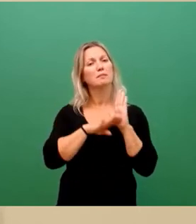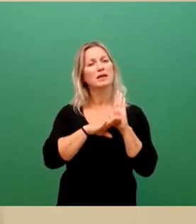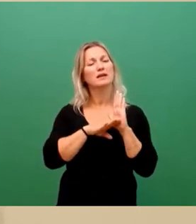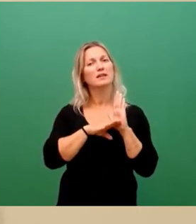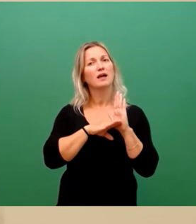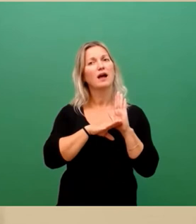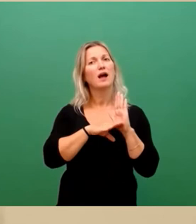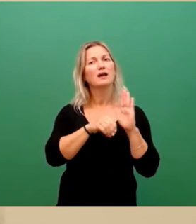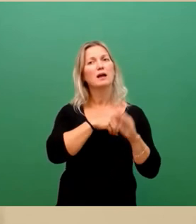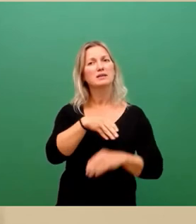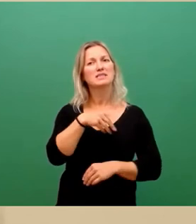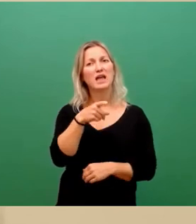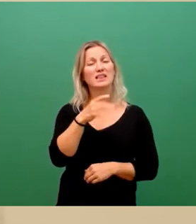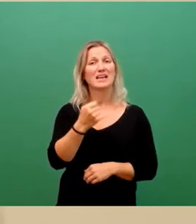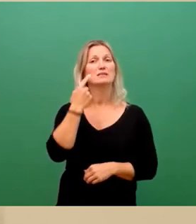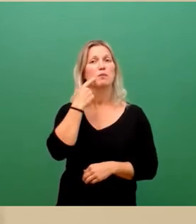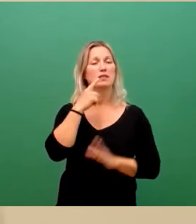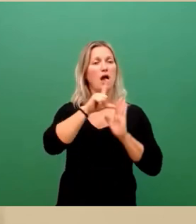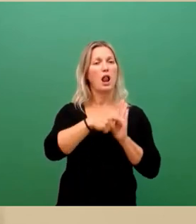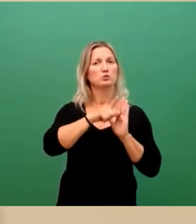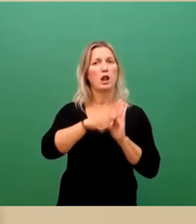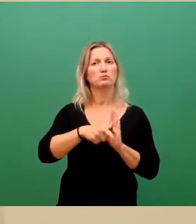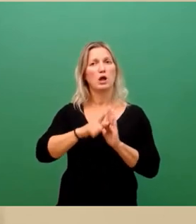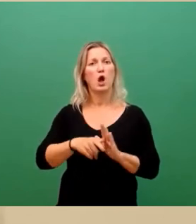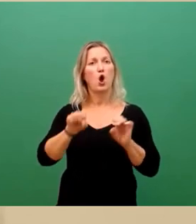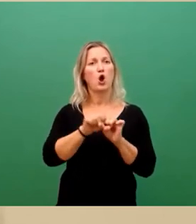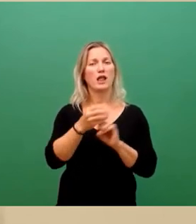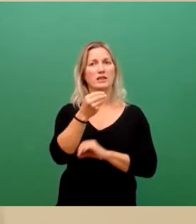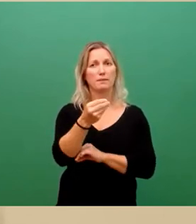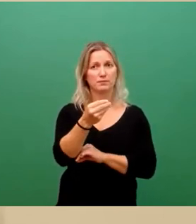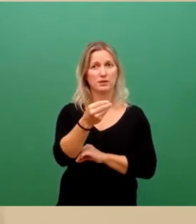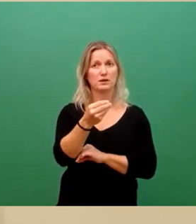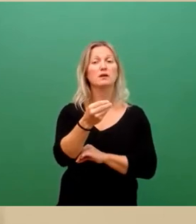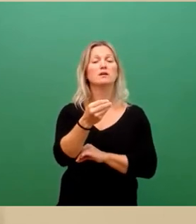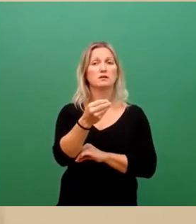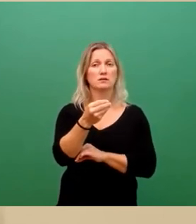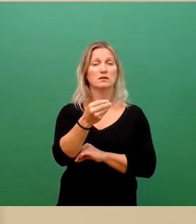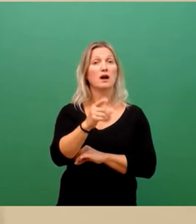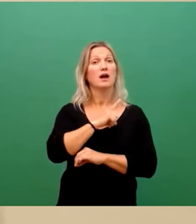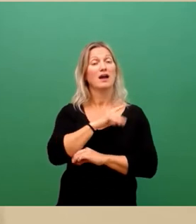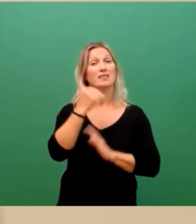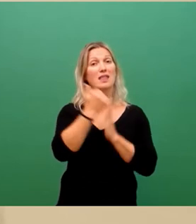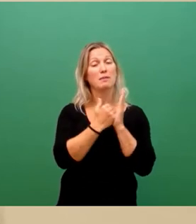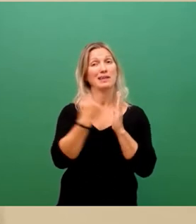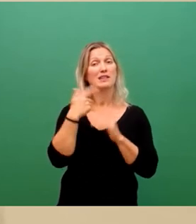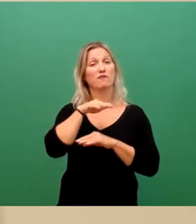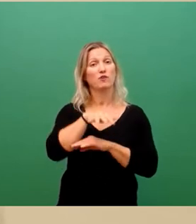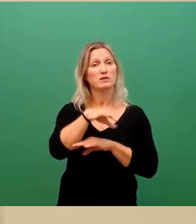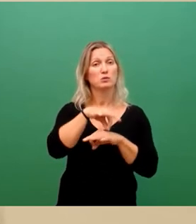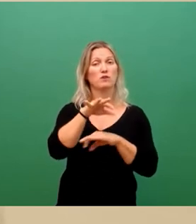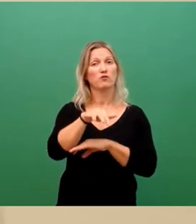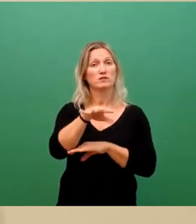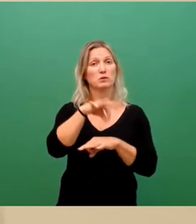zurzeit im Halbstundentag online angeboten. Alle Viertelstundentermine wurden bisher ausschließlich für die